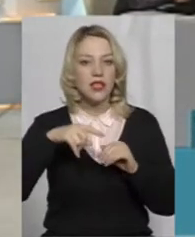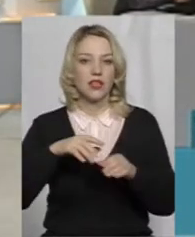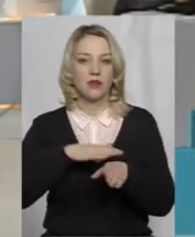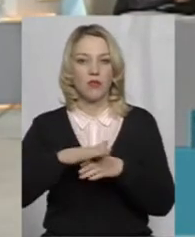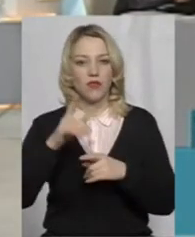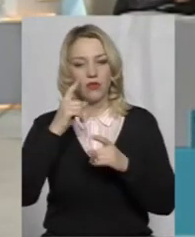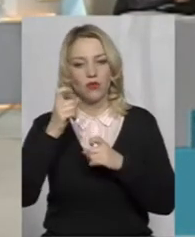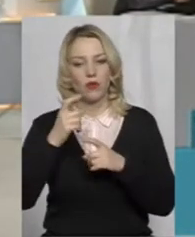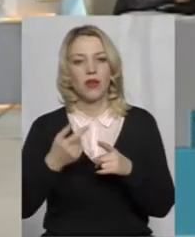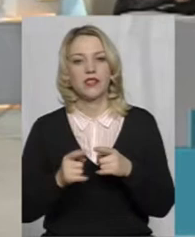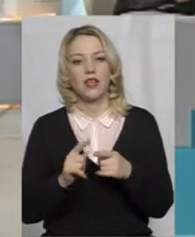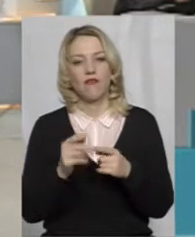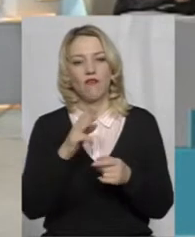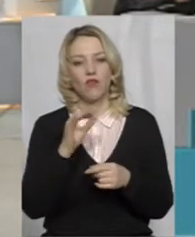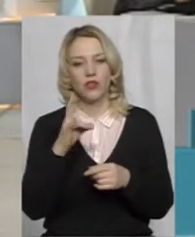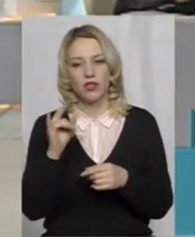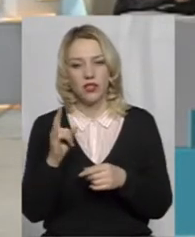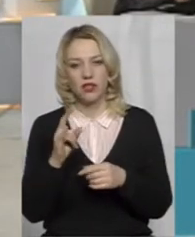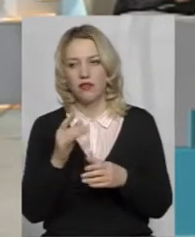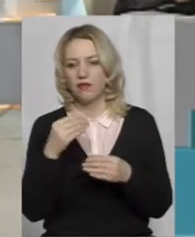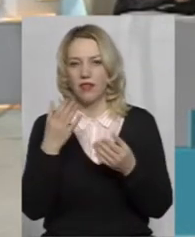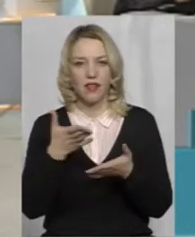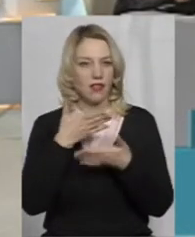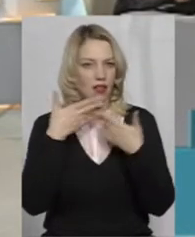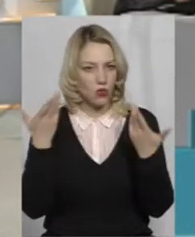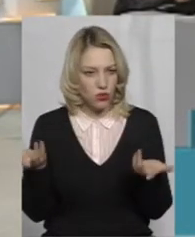повної інформації вони, звісно, не дають.